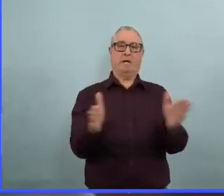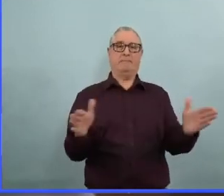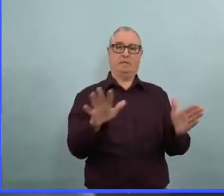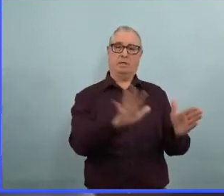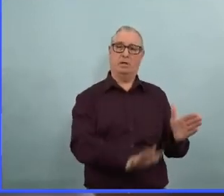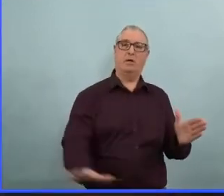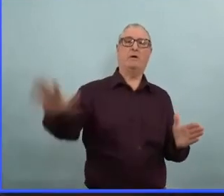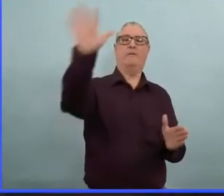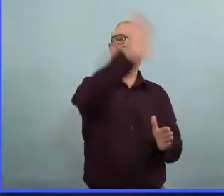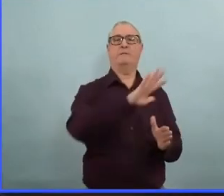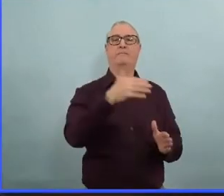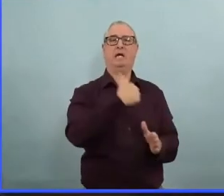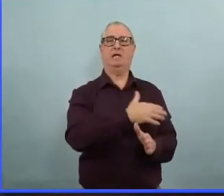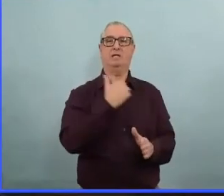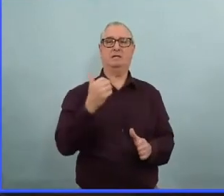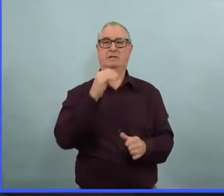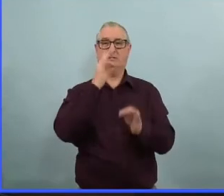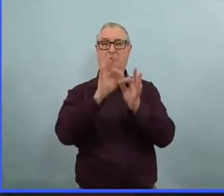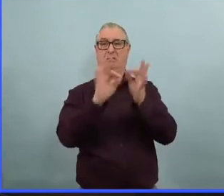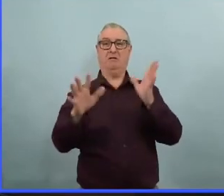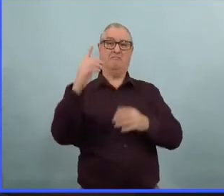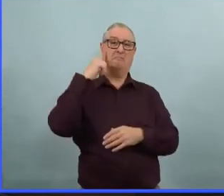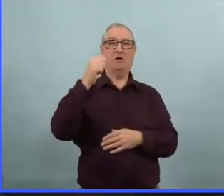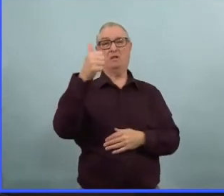une question de dire simplement ils sont d'accord ou sont pas d'accord